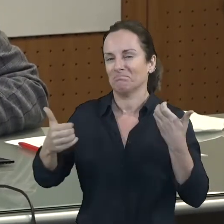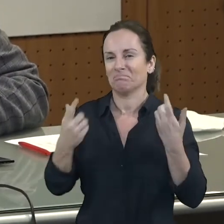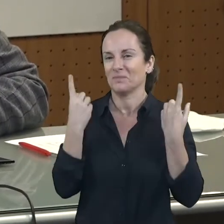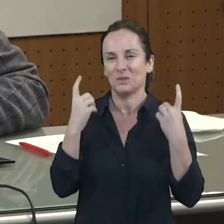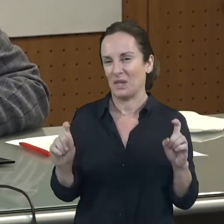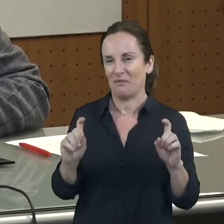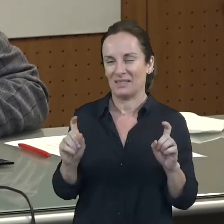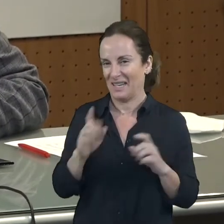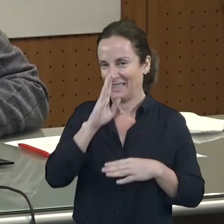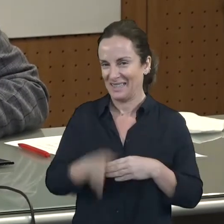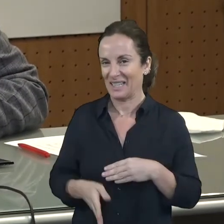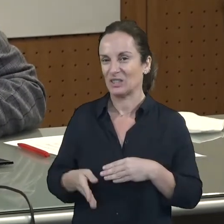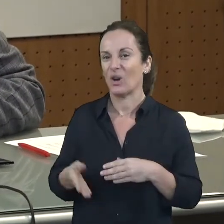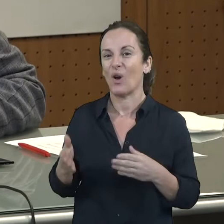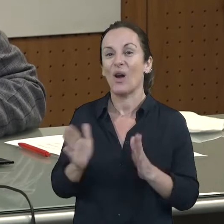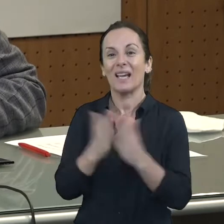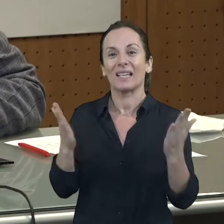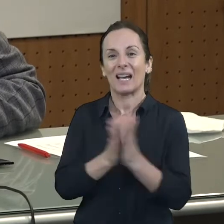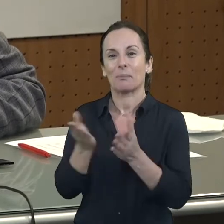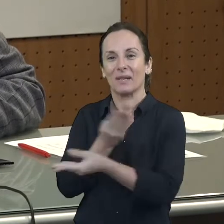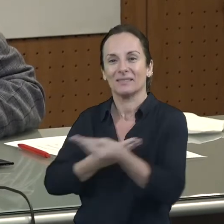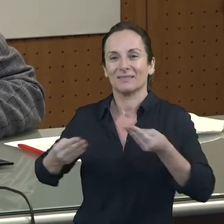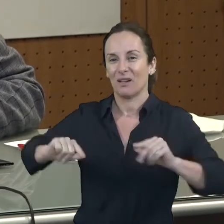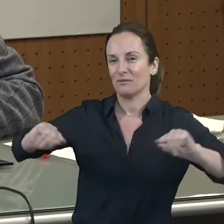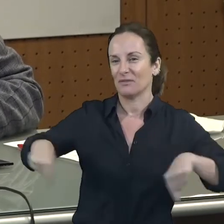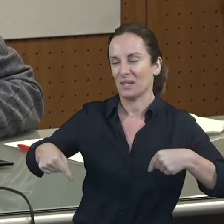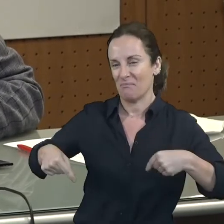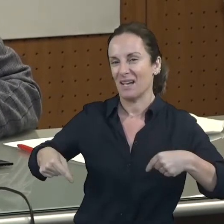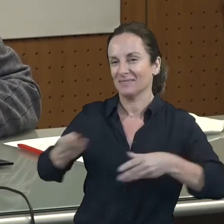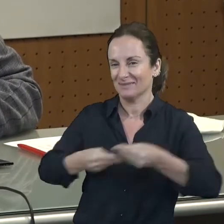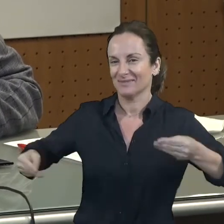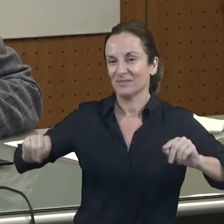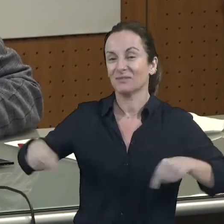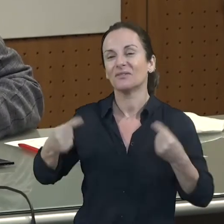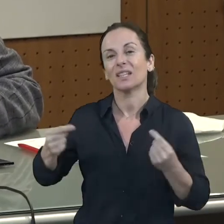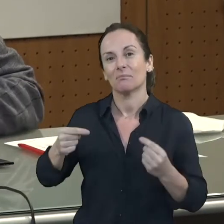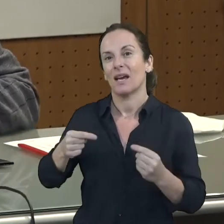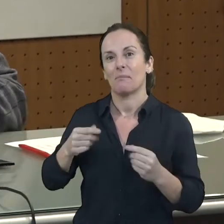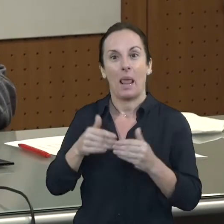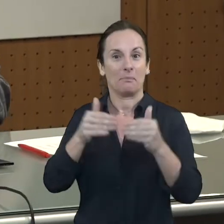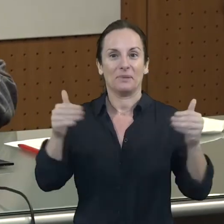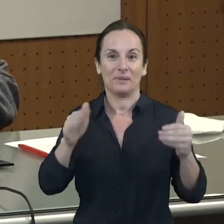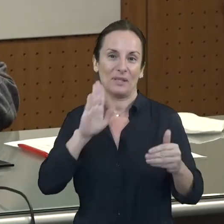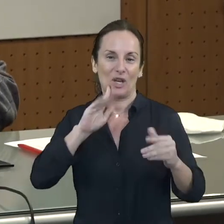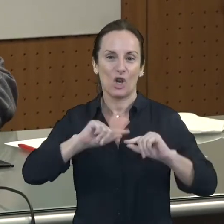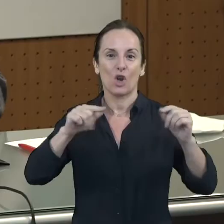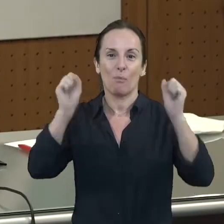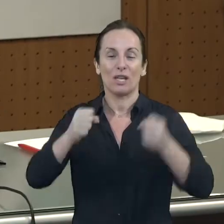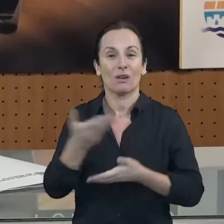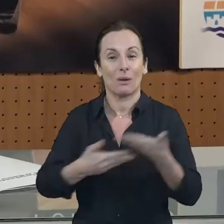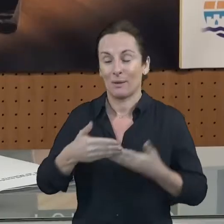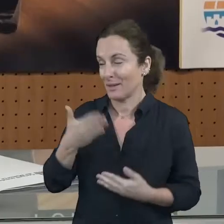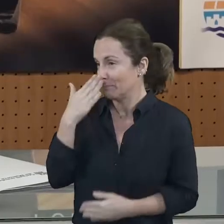conveni de col·laboració. I molt agraïts, estem molt agraïts. I a vosaltres també, molt agraïts per ser aquí. Gràcies.